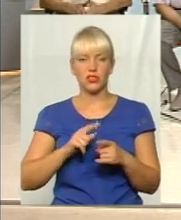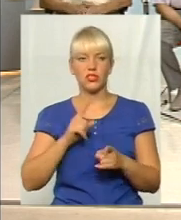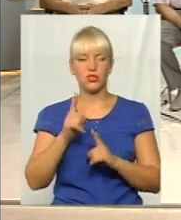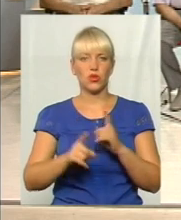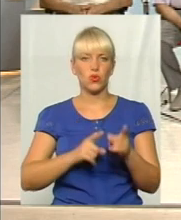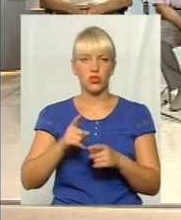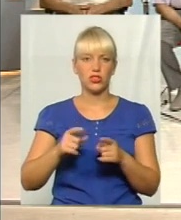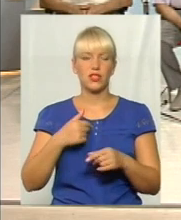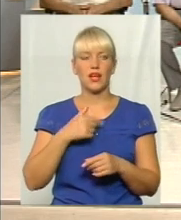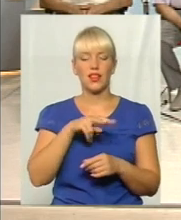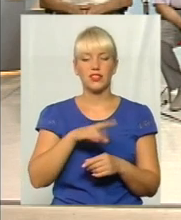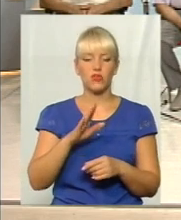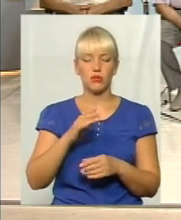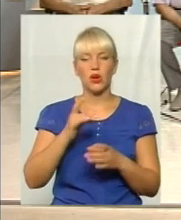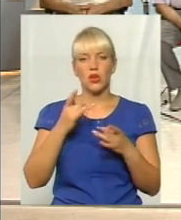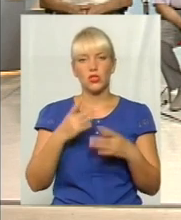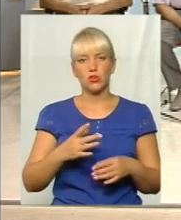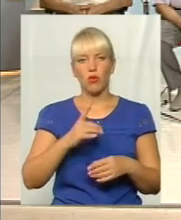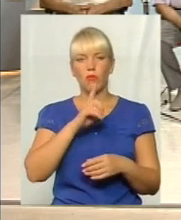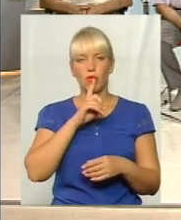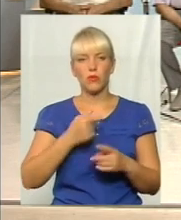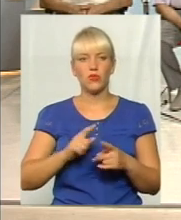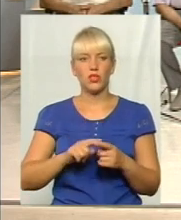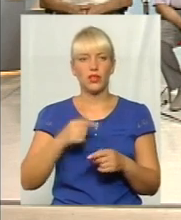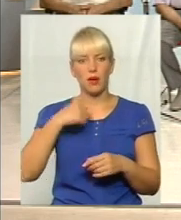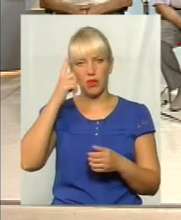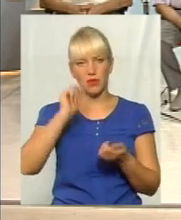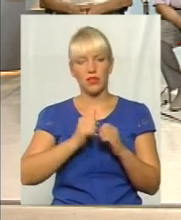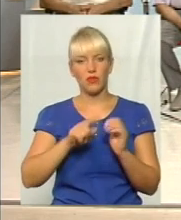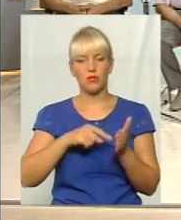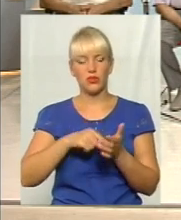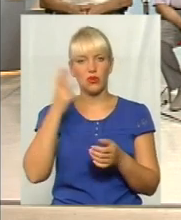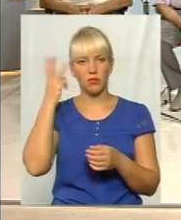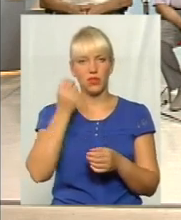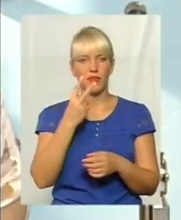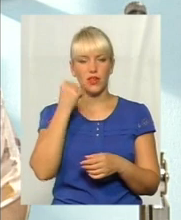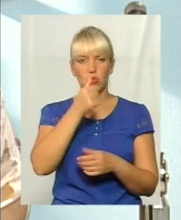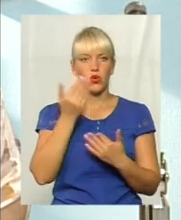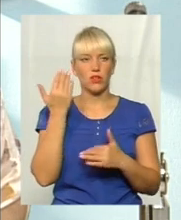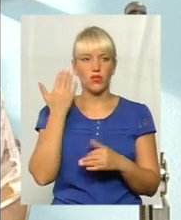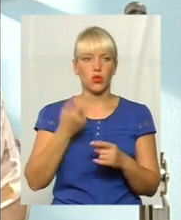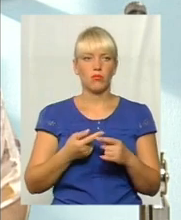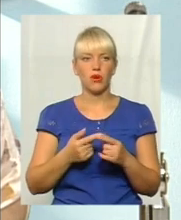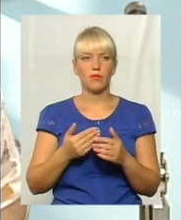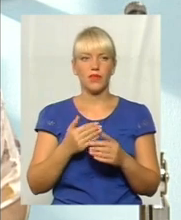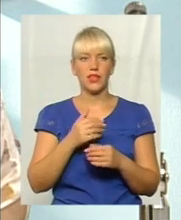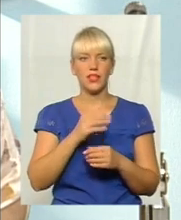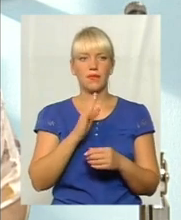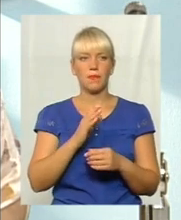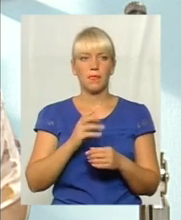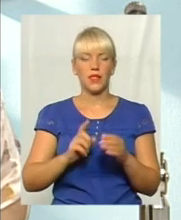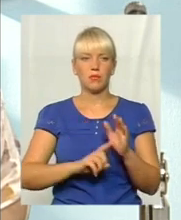Володима скромно промовчала. Я пам'ятаю, Хмельницький, ну, скажімо, років 12 тому, і саме Лариса Володима